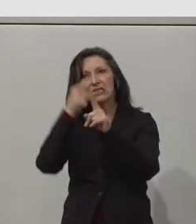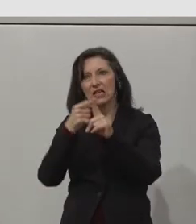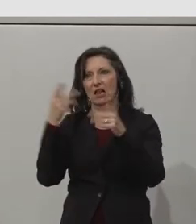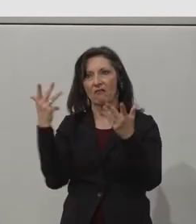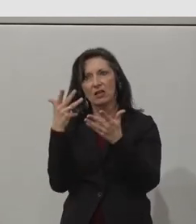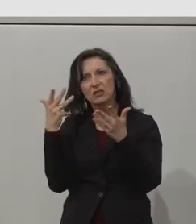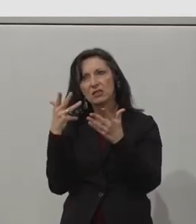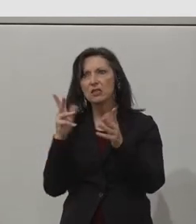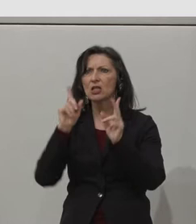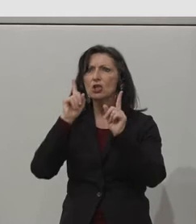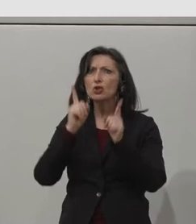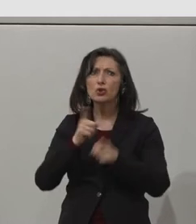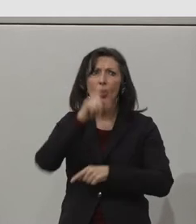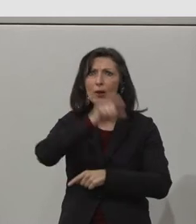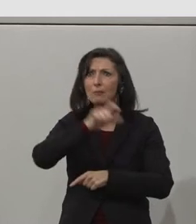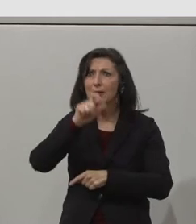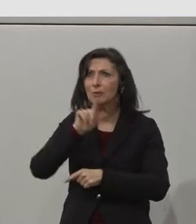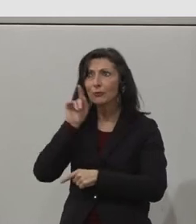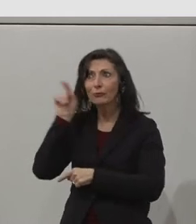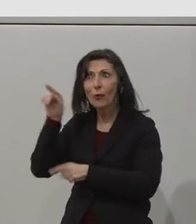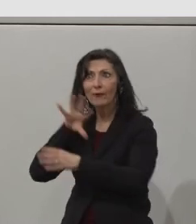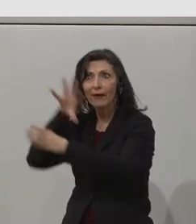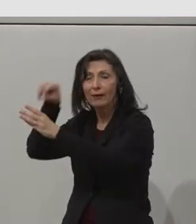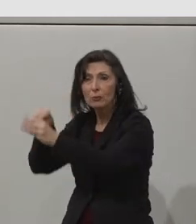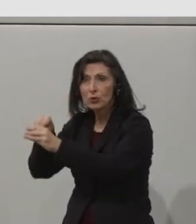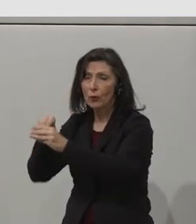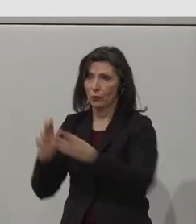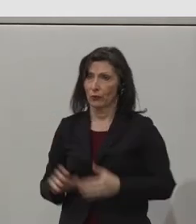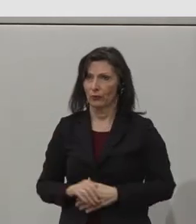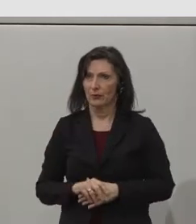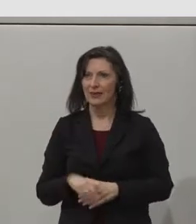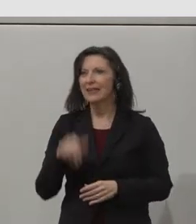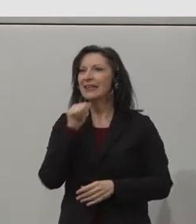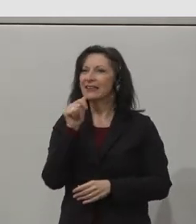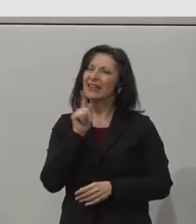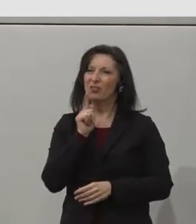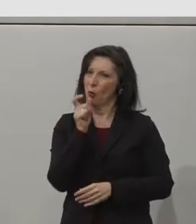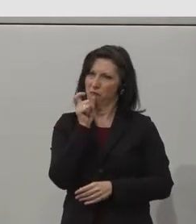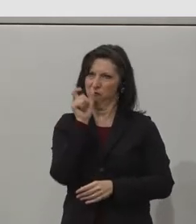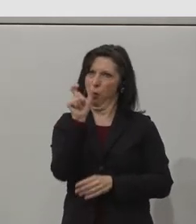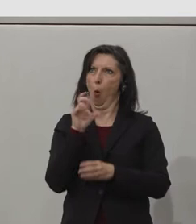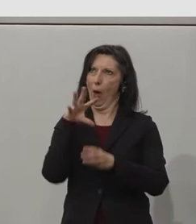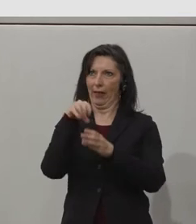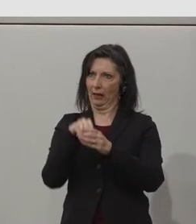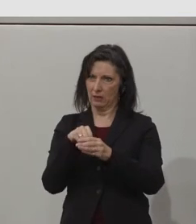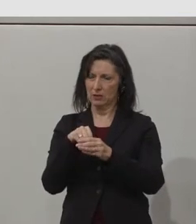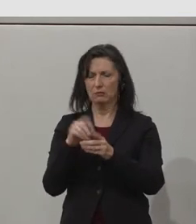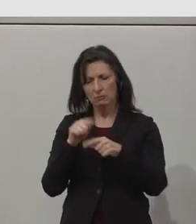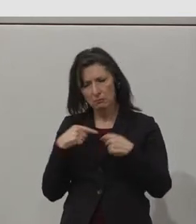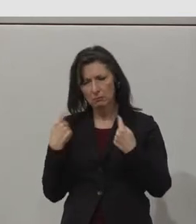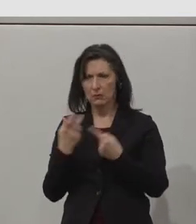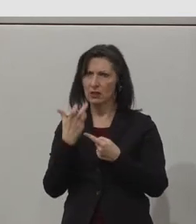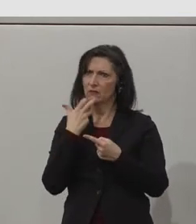is not just the word inclusion, it's real inclusion. So meaningful jobs, meaningful, having a meaningful